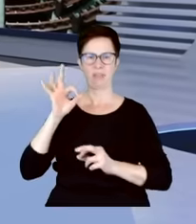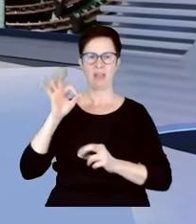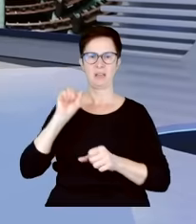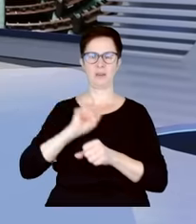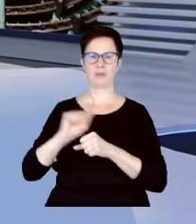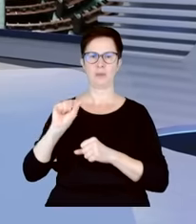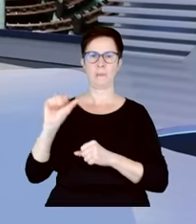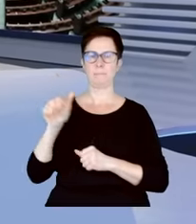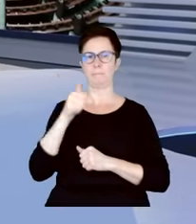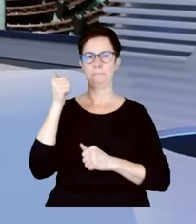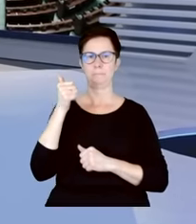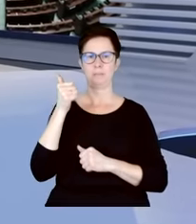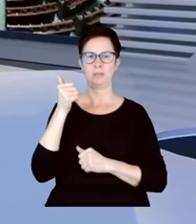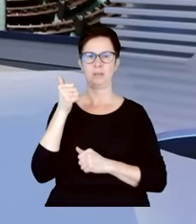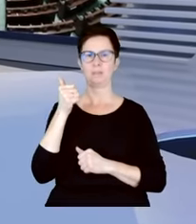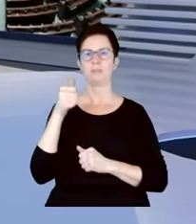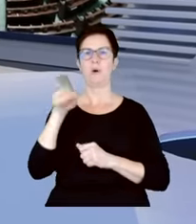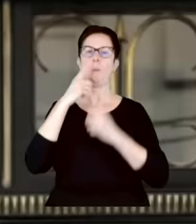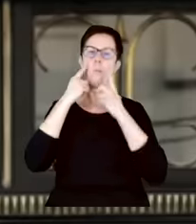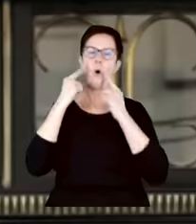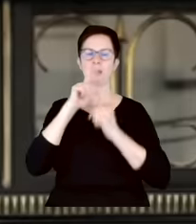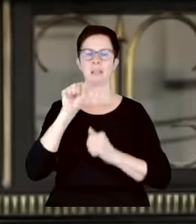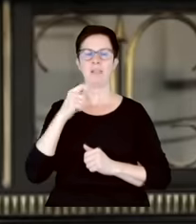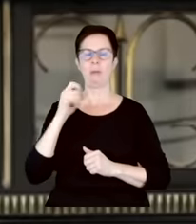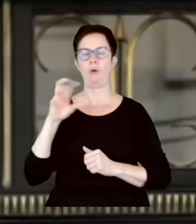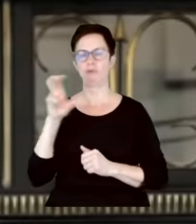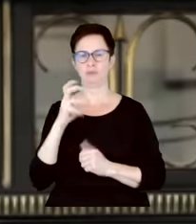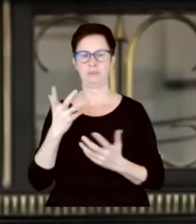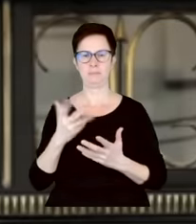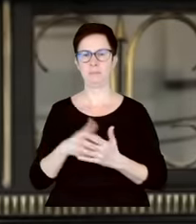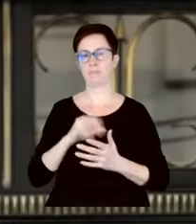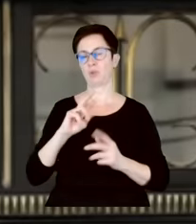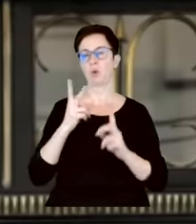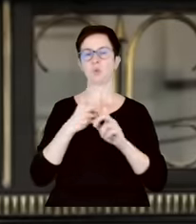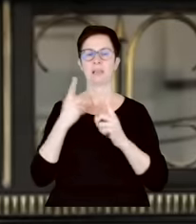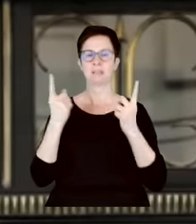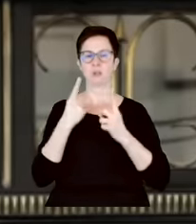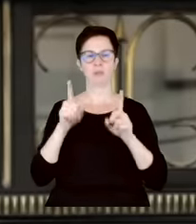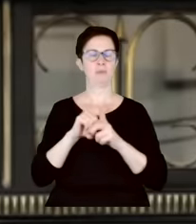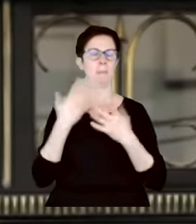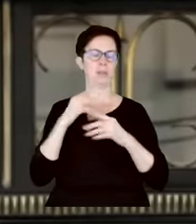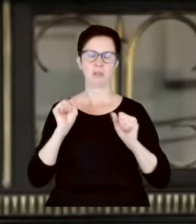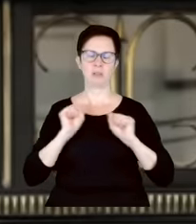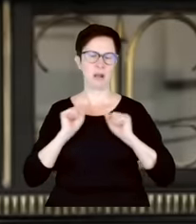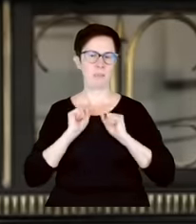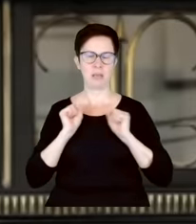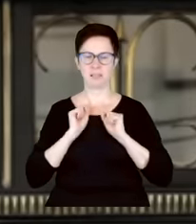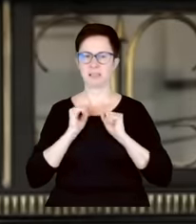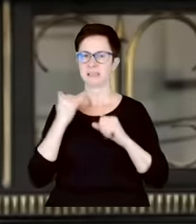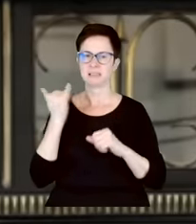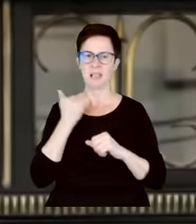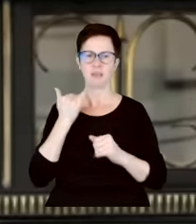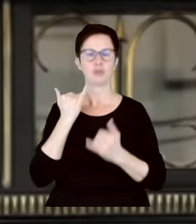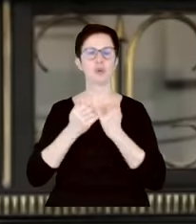wylewają krokodyleuzy. jest pierwsza sprawa. Jeżeli zaś chodzi o drugą tą sytuację, bardzo dramatyczną, jeżeli chodzi o zawsze, jeżeli jest czyjakolwiek